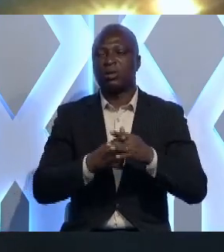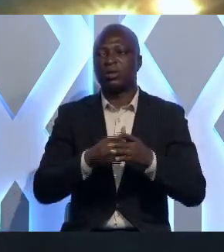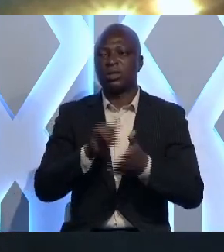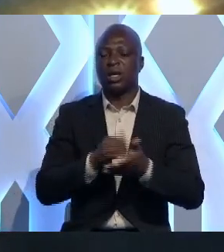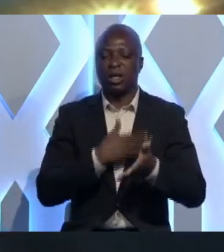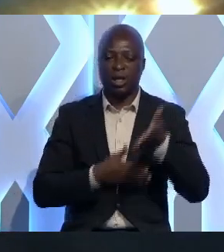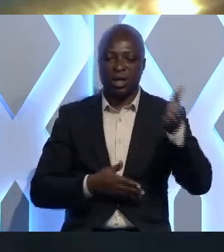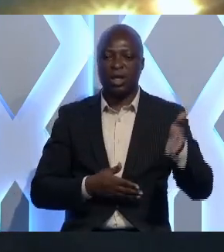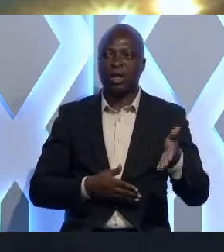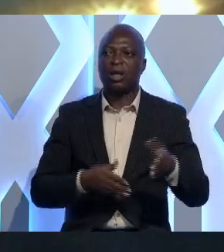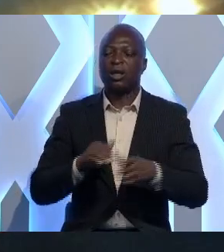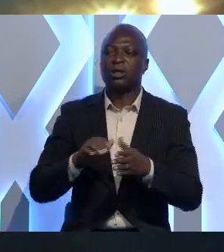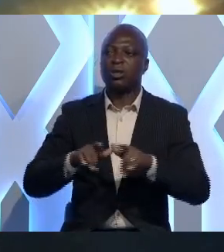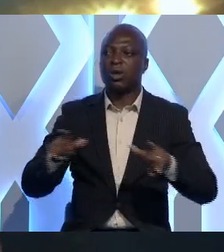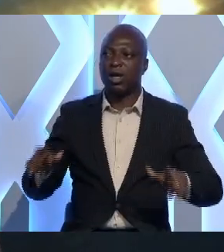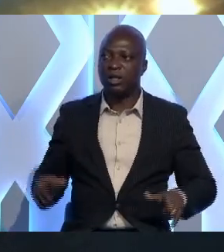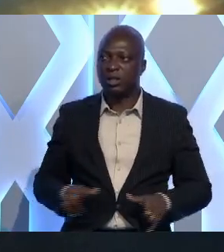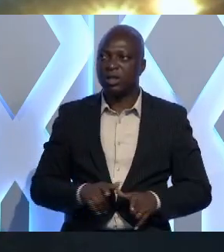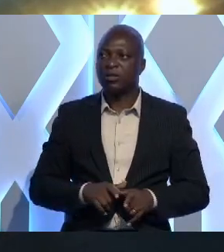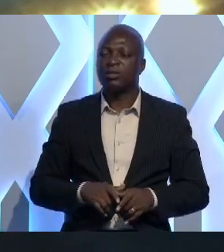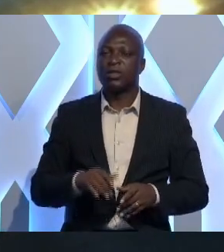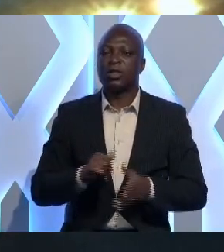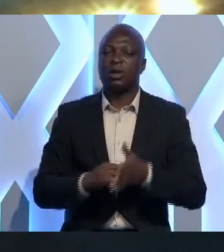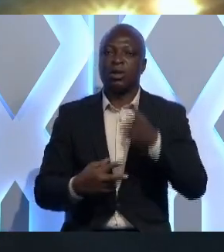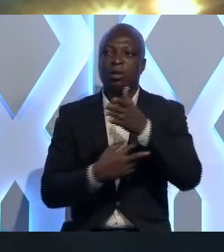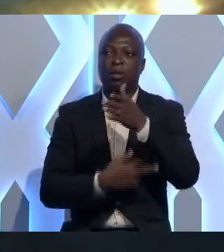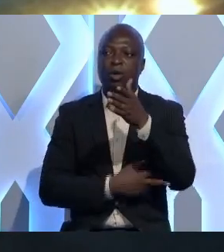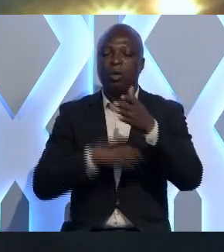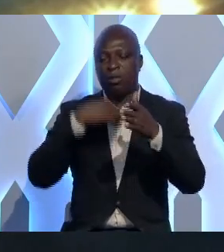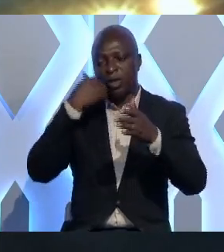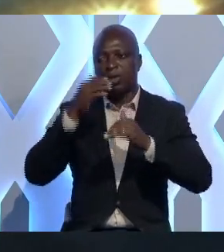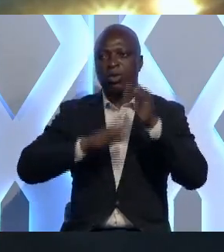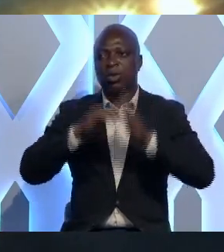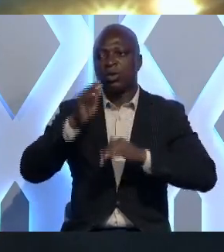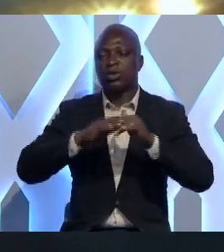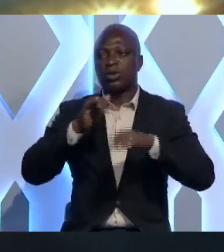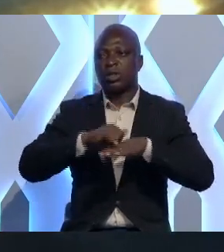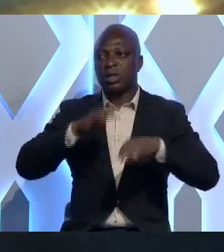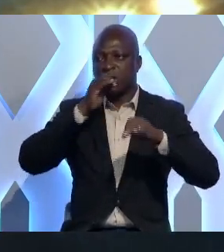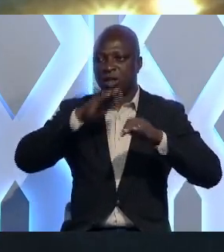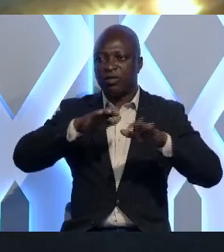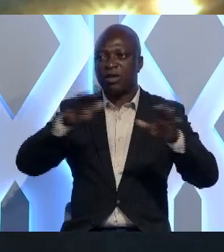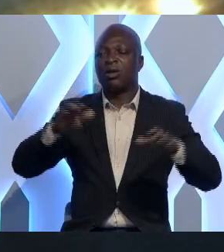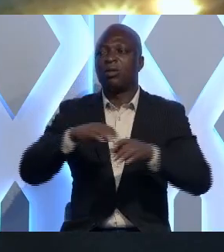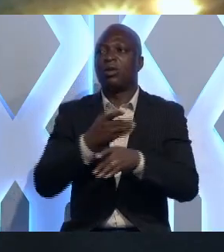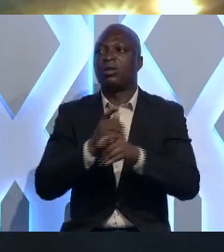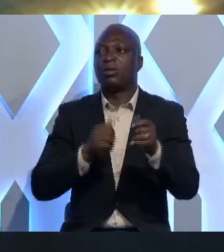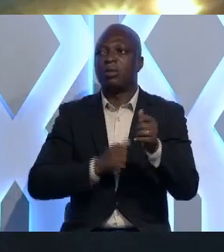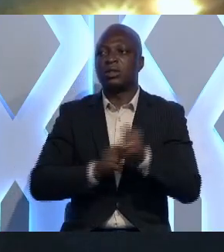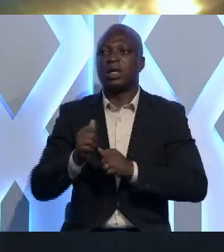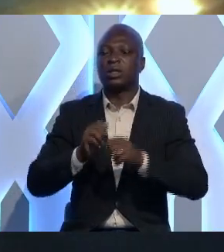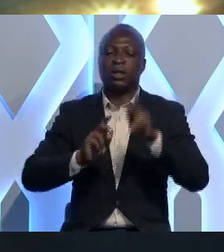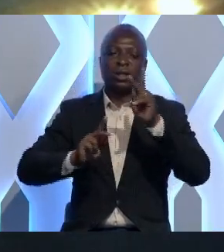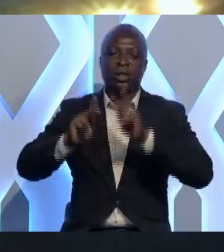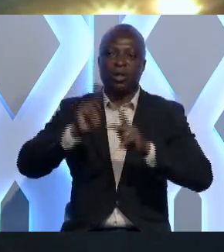et là, à Aouda, c'est un pont qui sera bientôt construit sur la rivière Aou pour une libre circulation des